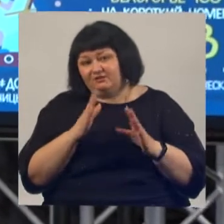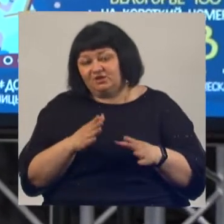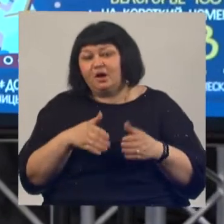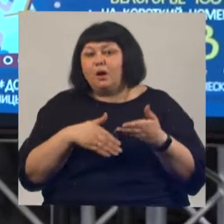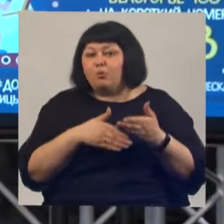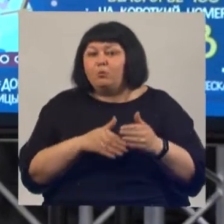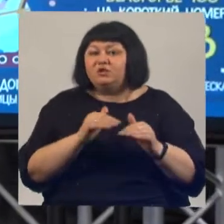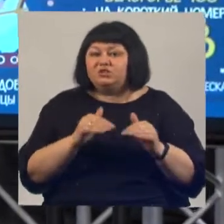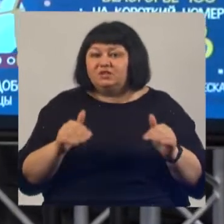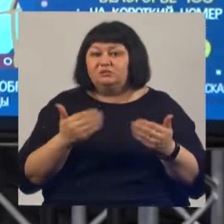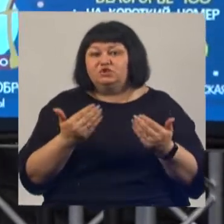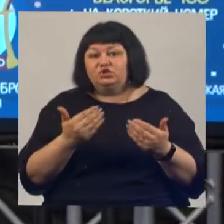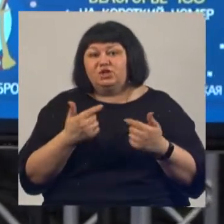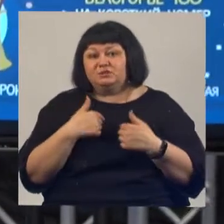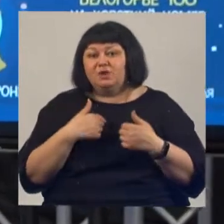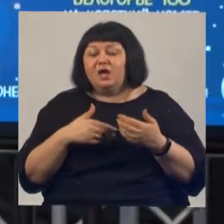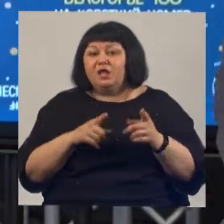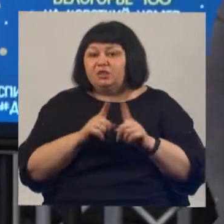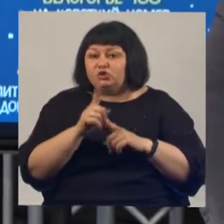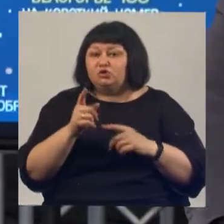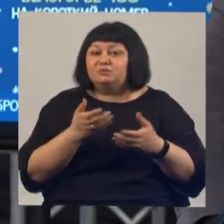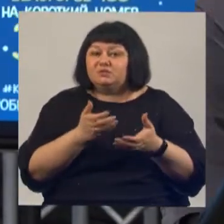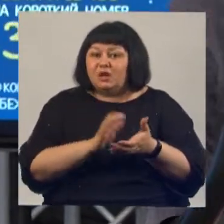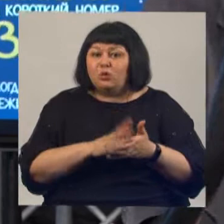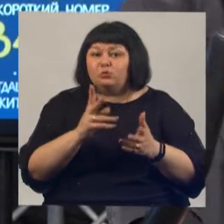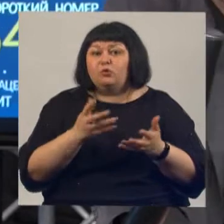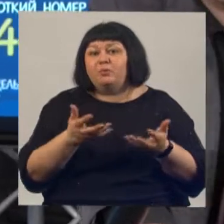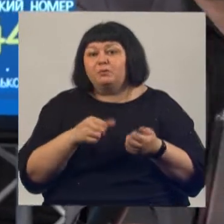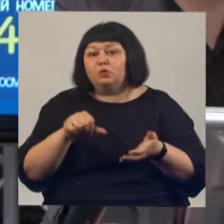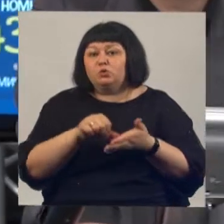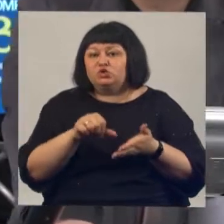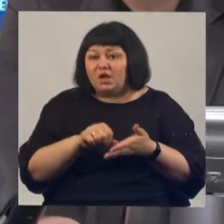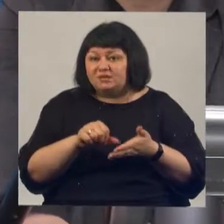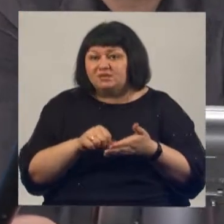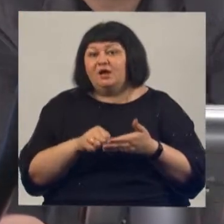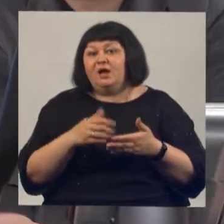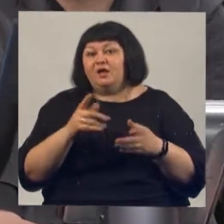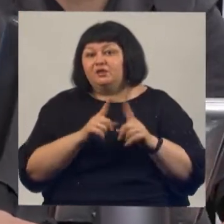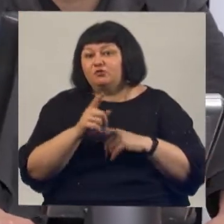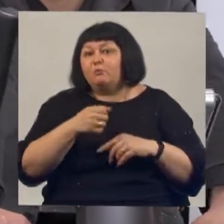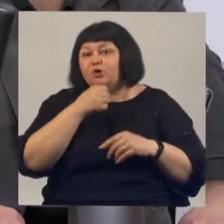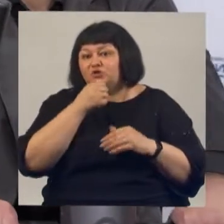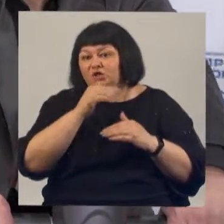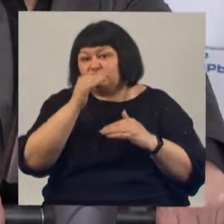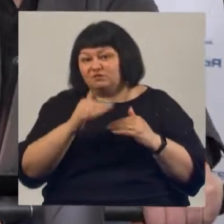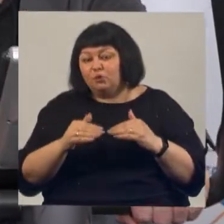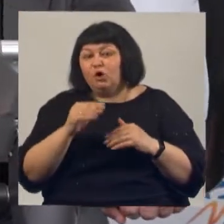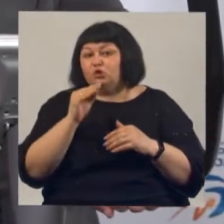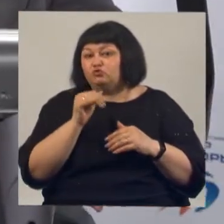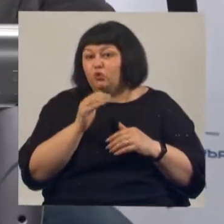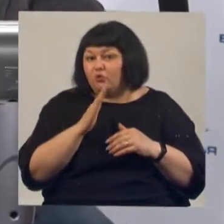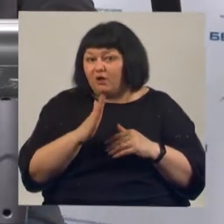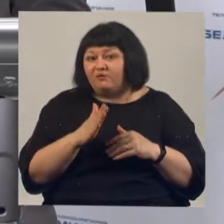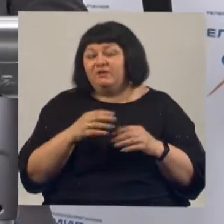помощь детям. И сейчас мы начнем с вас знакомить с теми, кто принимает участие в этом благотворительном марафоне. Начнем по старшинству. Алексей Сергеевич Жуков, директор нашей